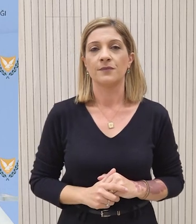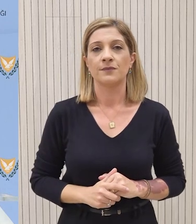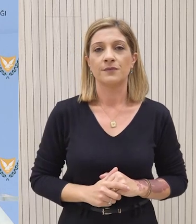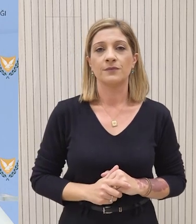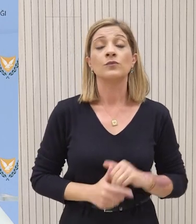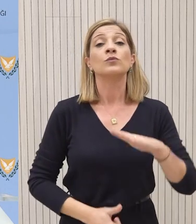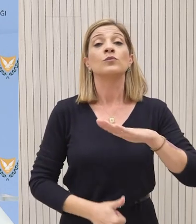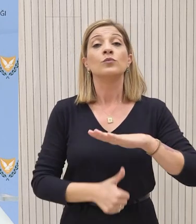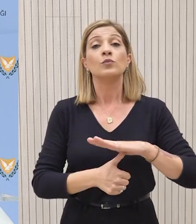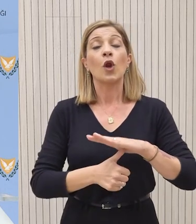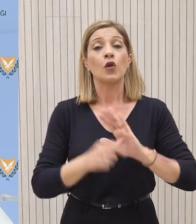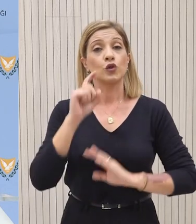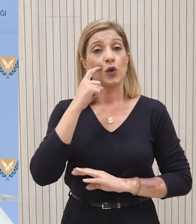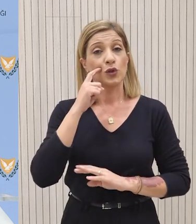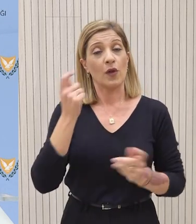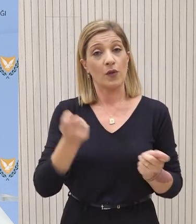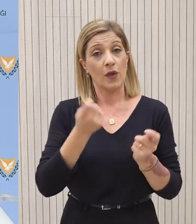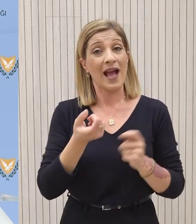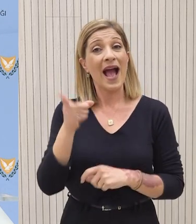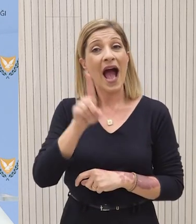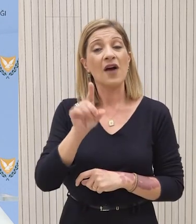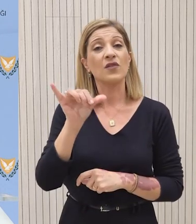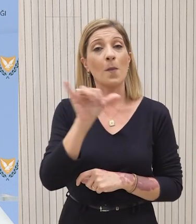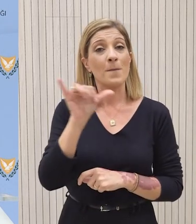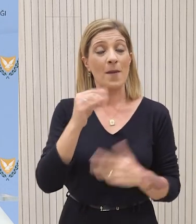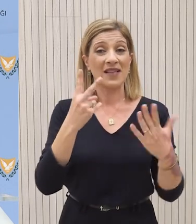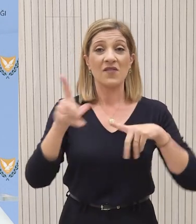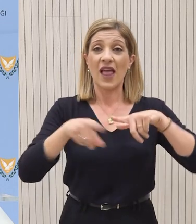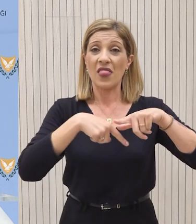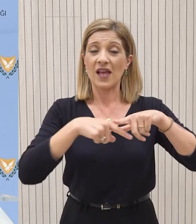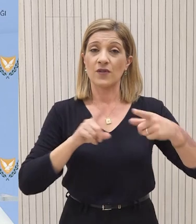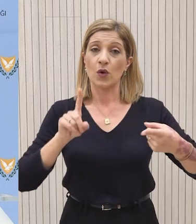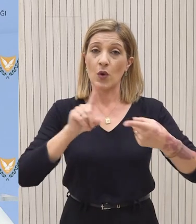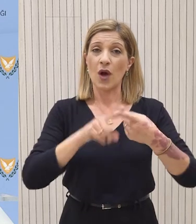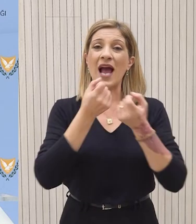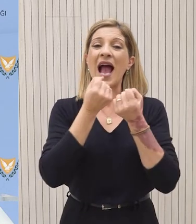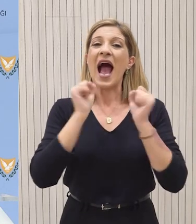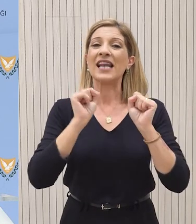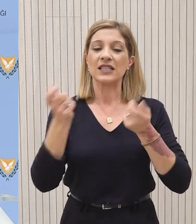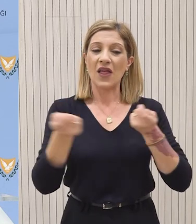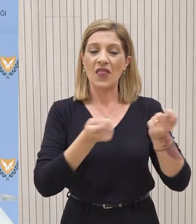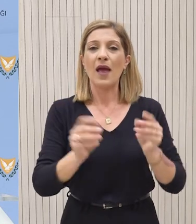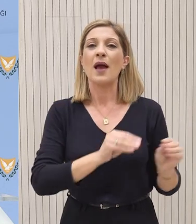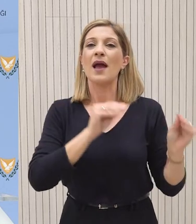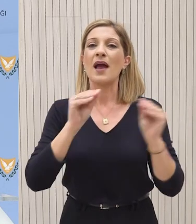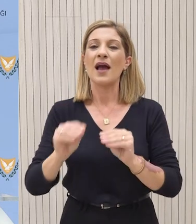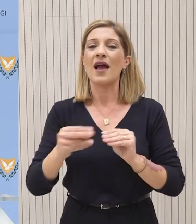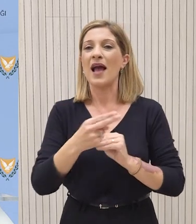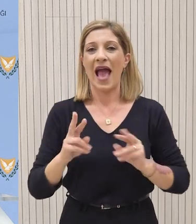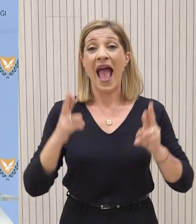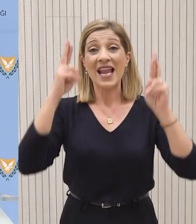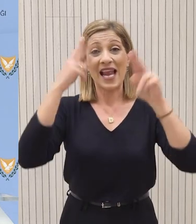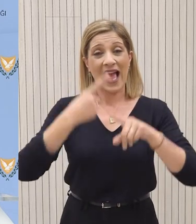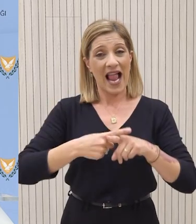Ο Πρόεδρος της Δημοκρατίας θα πραγματοποιήσει αύριο, 5η, 7 Δεκεμβρίου, συνάντηση με τον ανεξάρτητο διαχειριστή μεταφοράς ηλεκτρικής ενέργειας